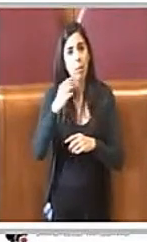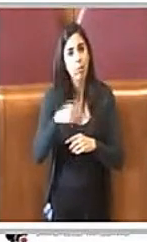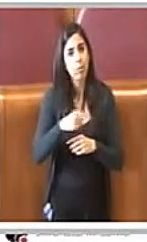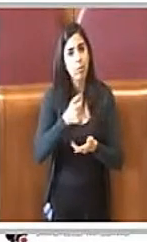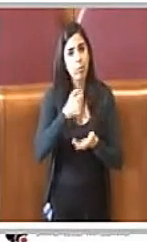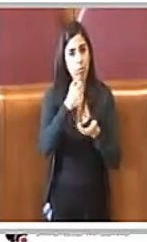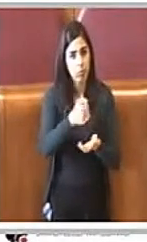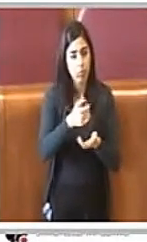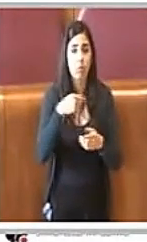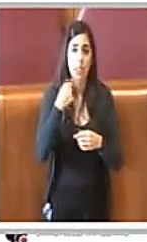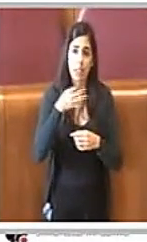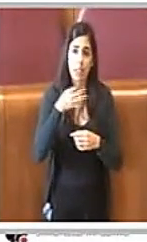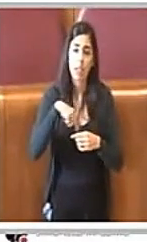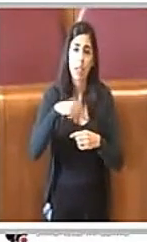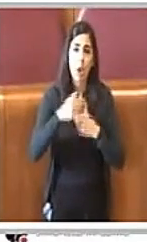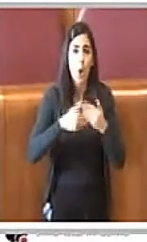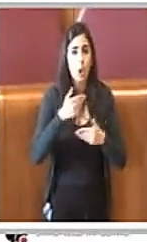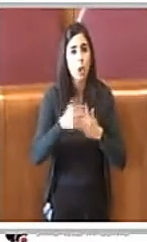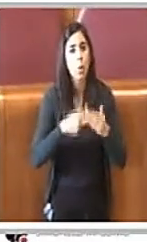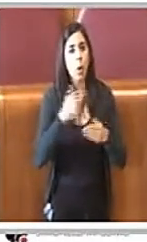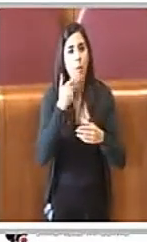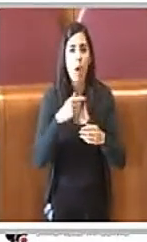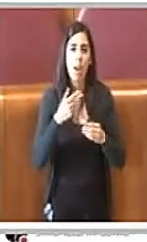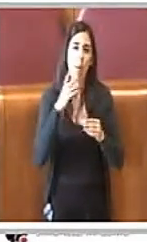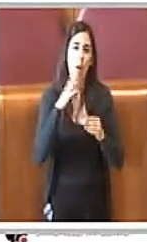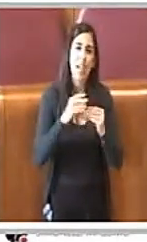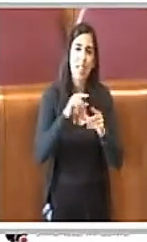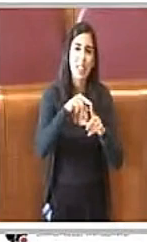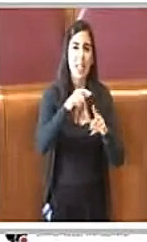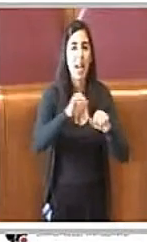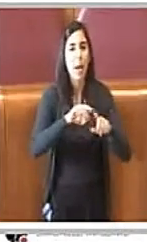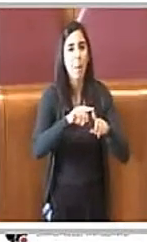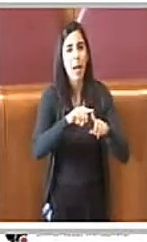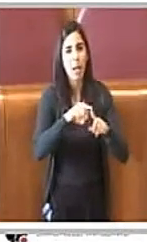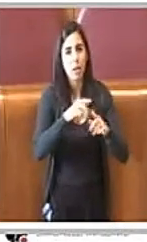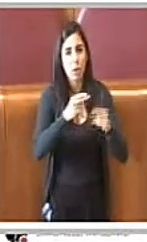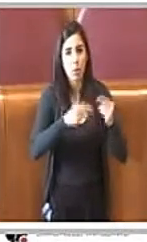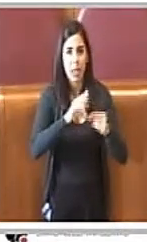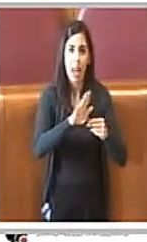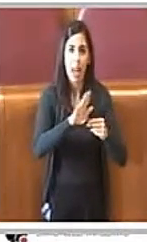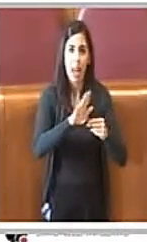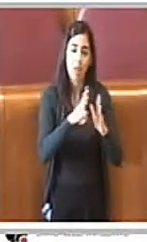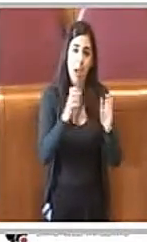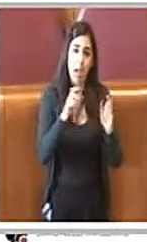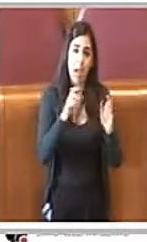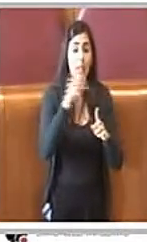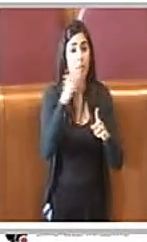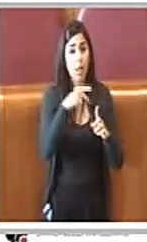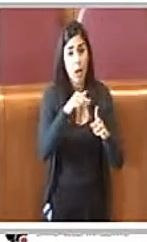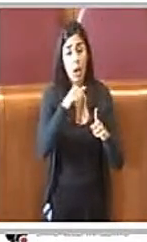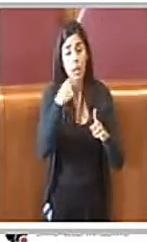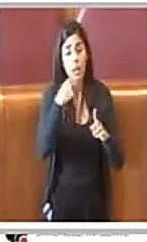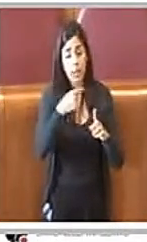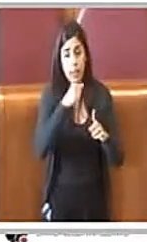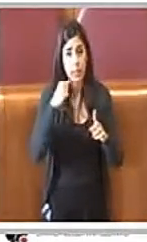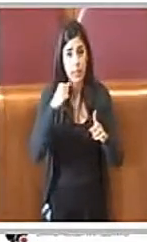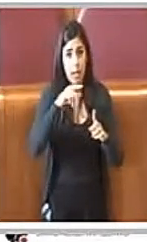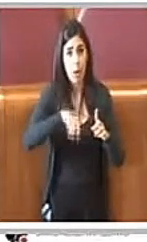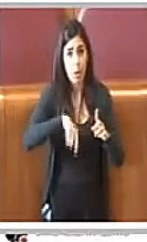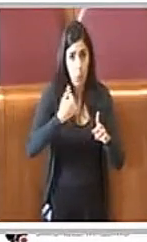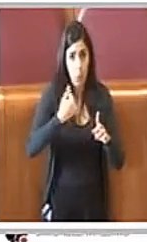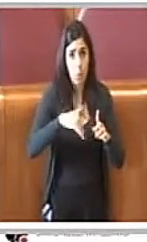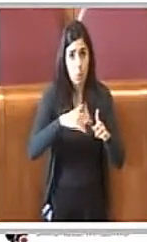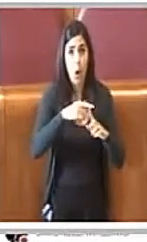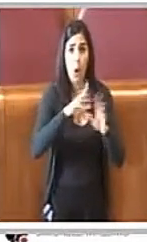intrapreso di risanamento e rilancio dell'azienda che è ancora sicuramente lungo, sicuramente difficile, sicuramente fa antiguoso, tutt'altro che